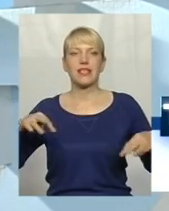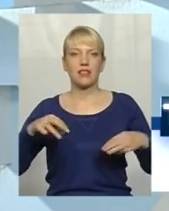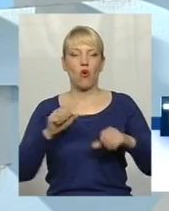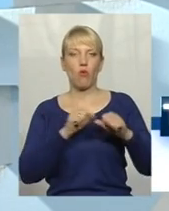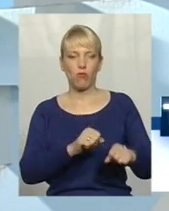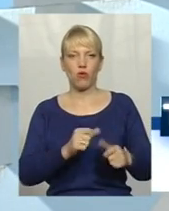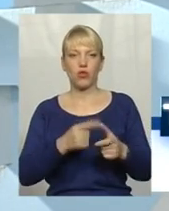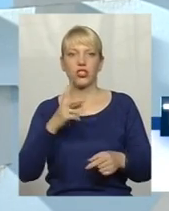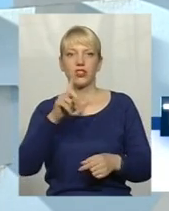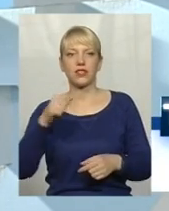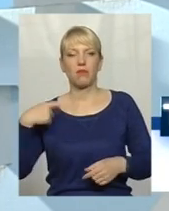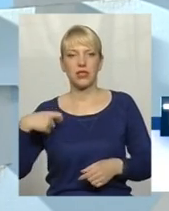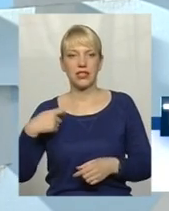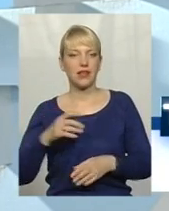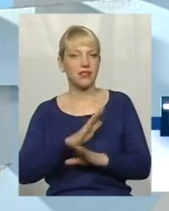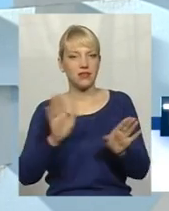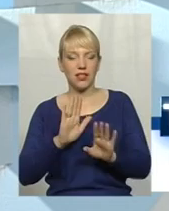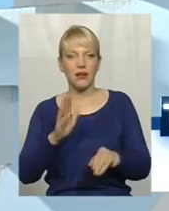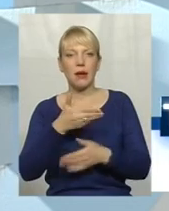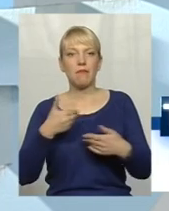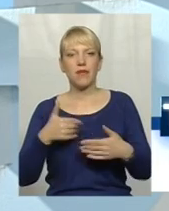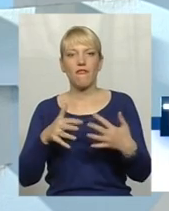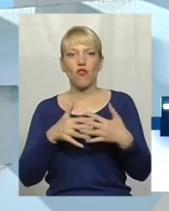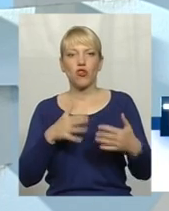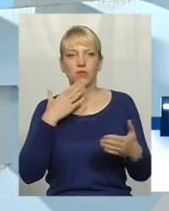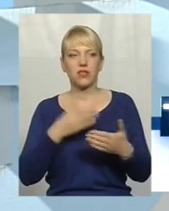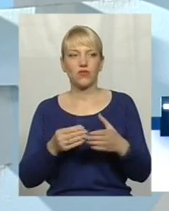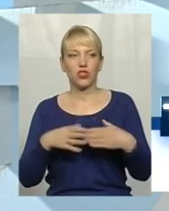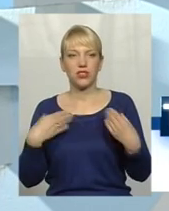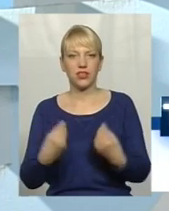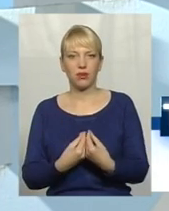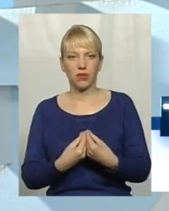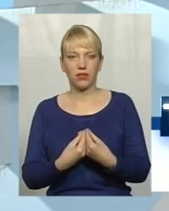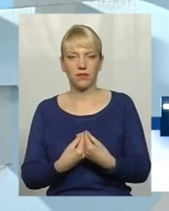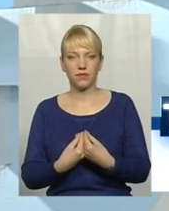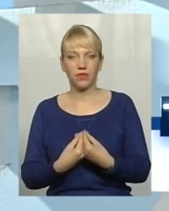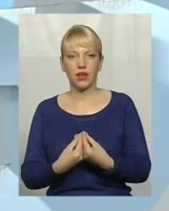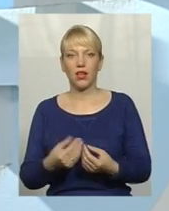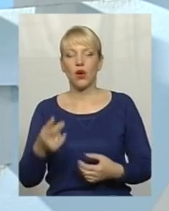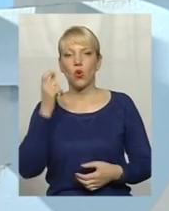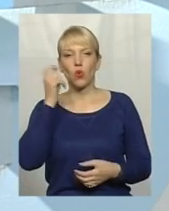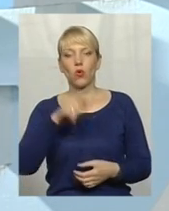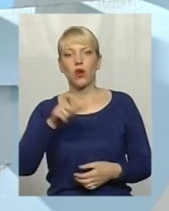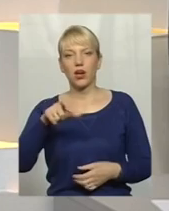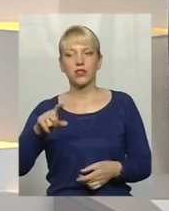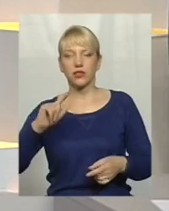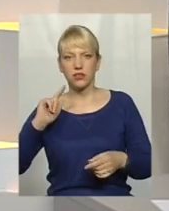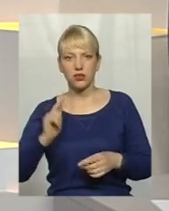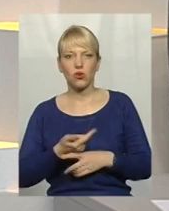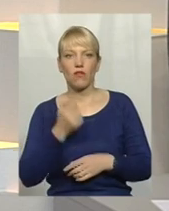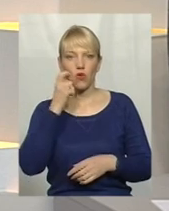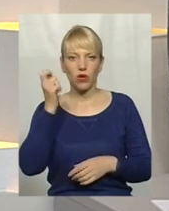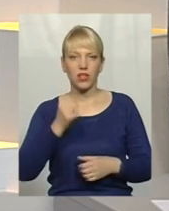чи ще президента. Ні, ми воюємо за свої сім'ї. Тобто українці знову, українські